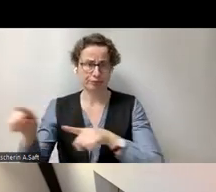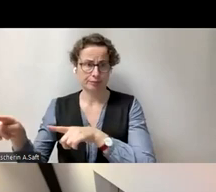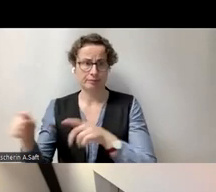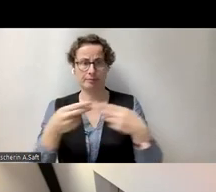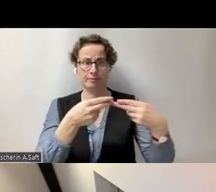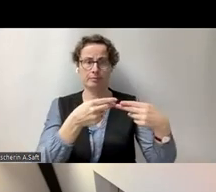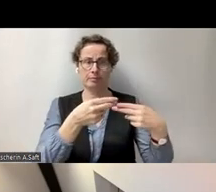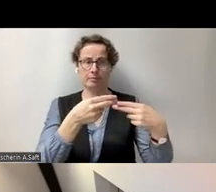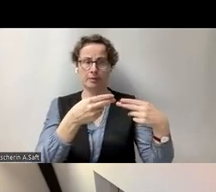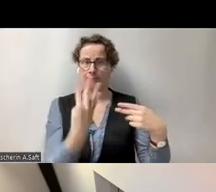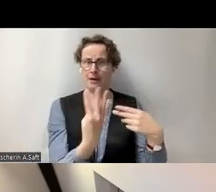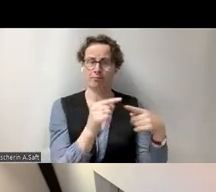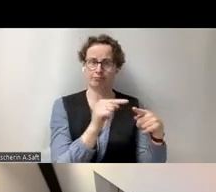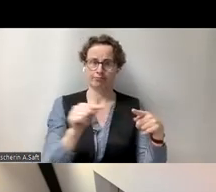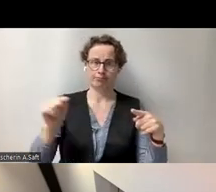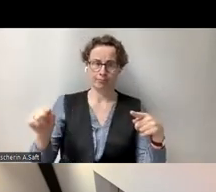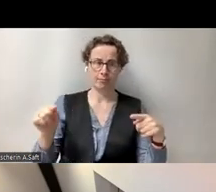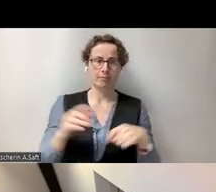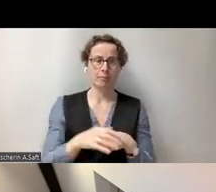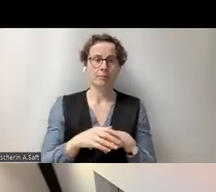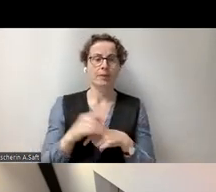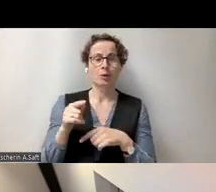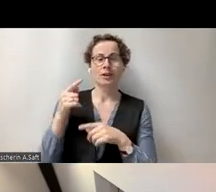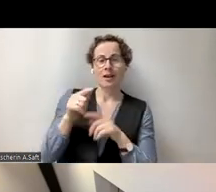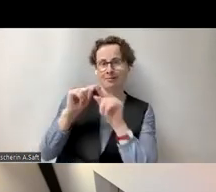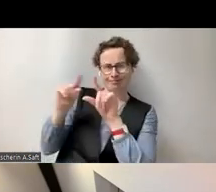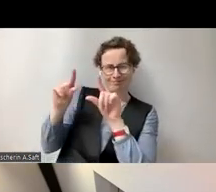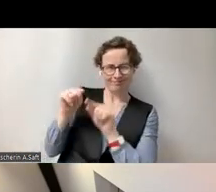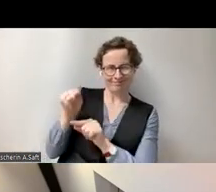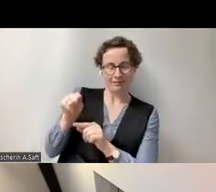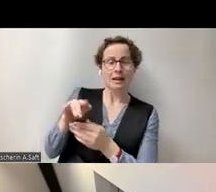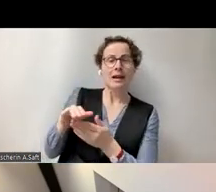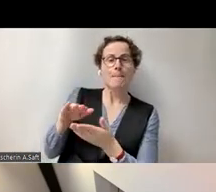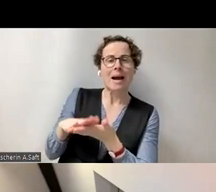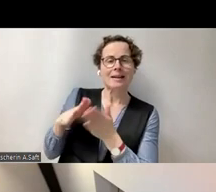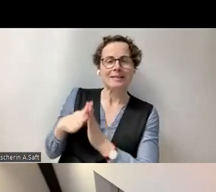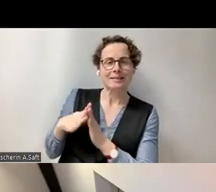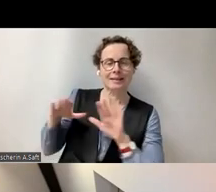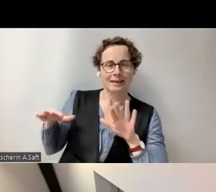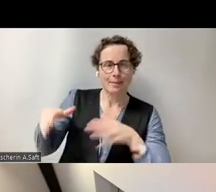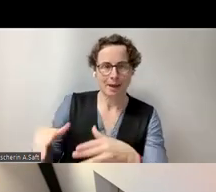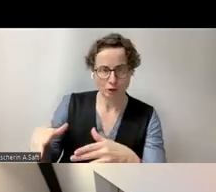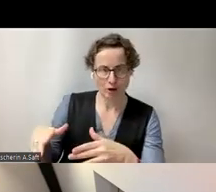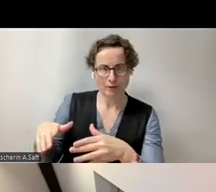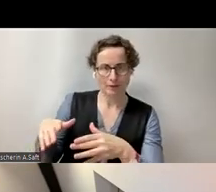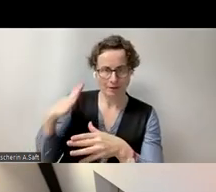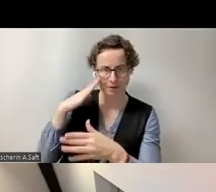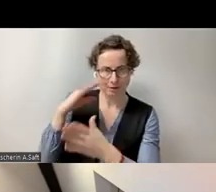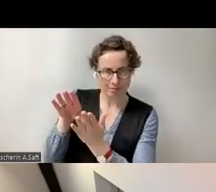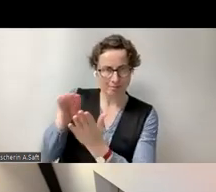auch sogenannte eine Praxis, die Gemeinschaft, das ist der QR-Code, aber in dem Link hier,